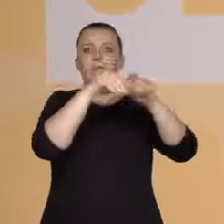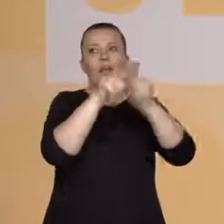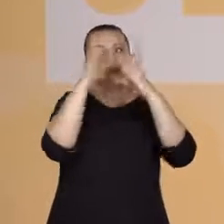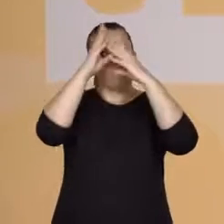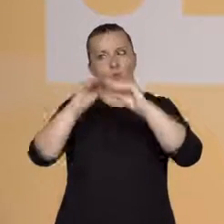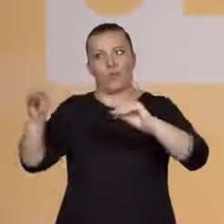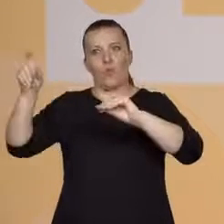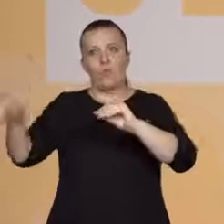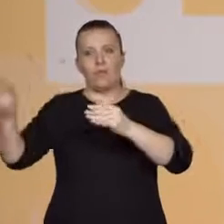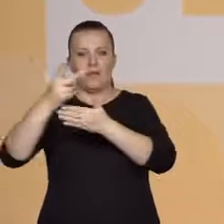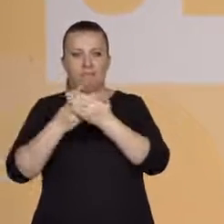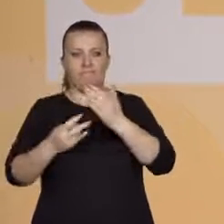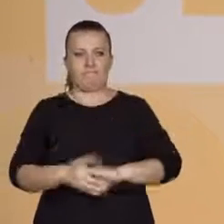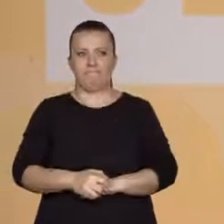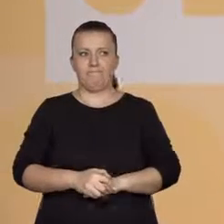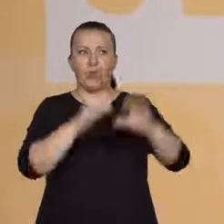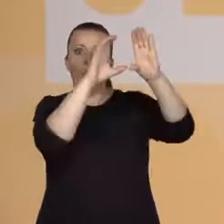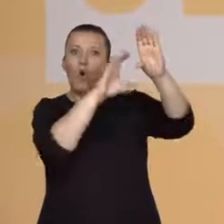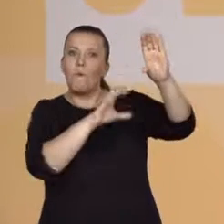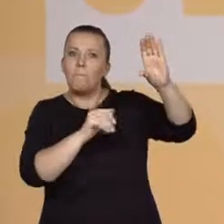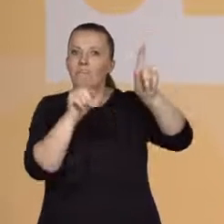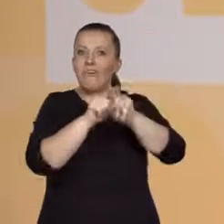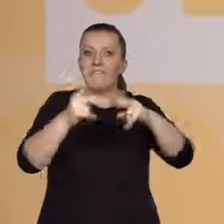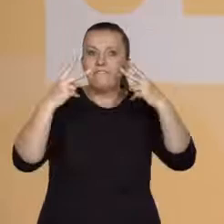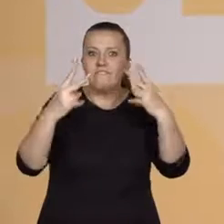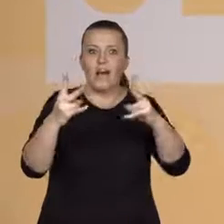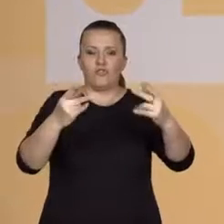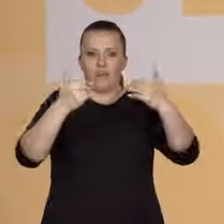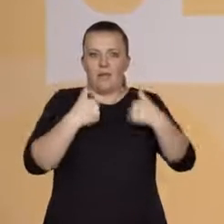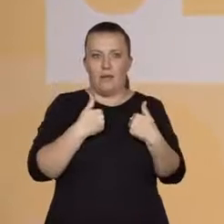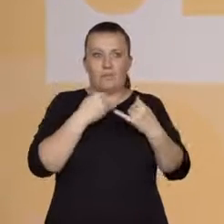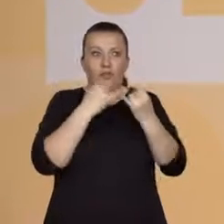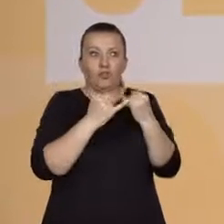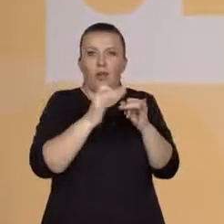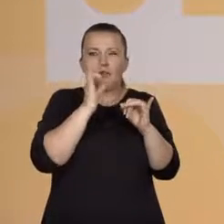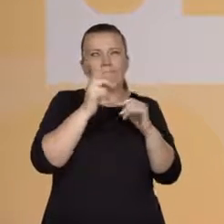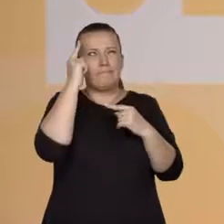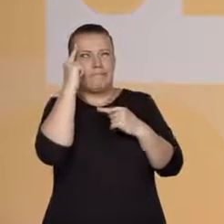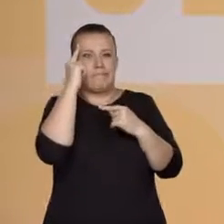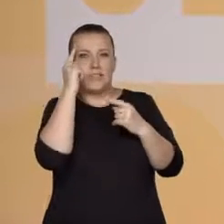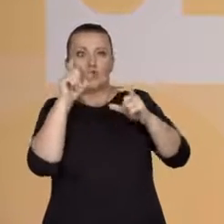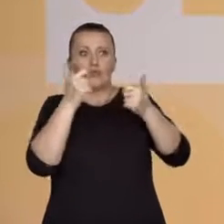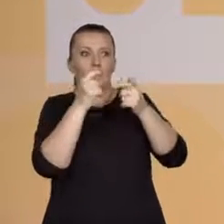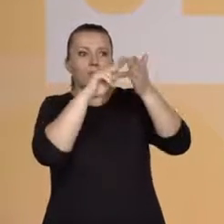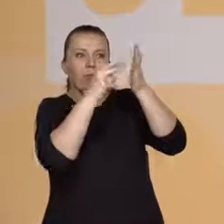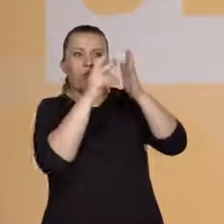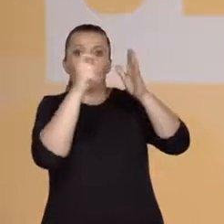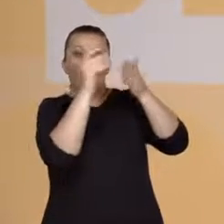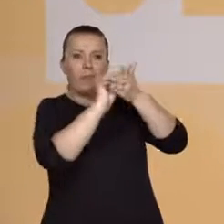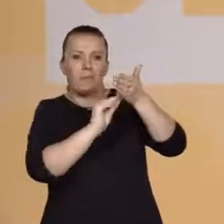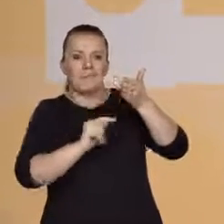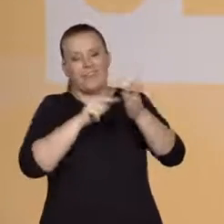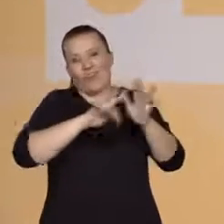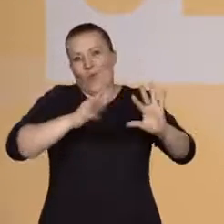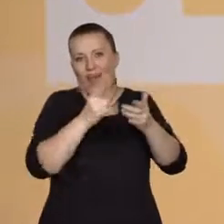Kompozycja jest ważna też dla samego autora. Jeśli dobrze przemyśli, co ma napisać, łatwiej będzie mu to zrobić, unikając błędów językowych. Z